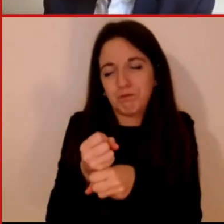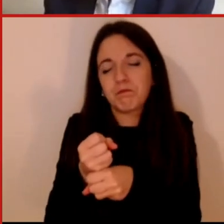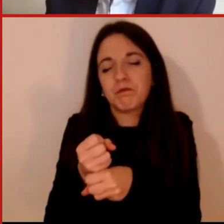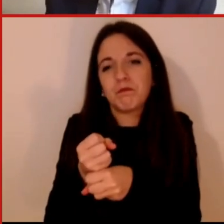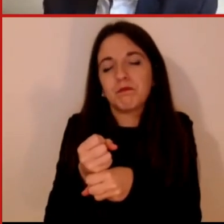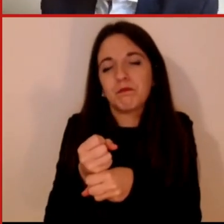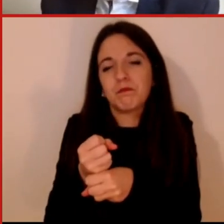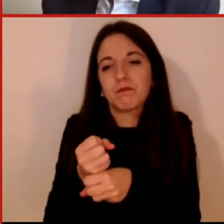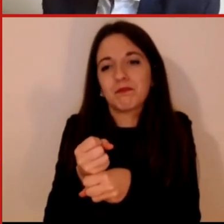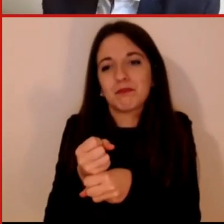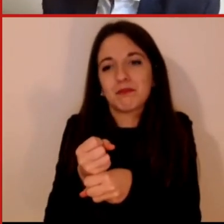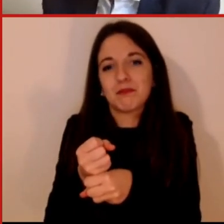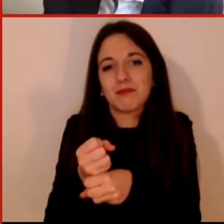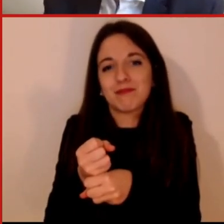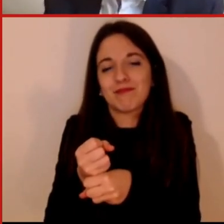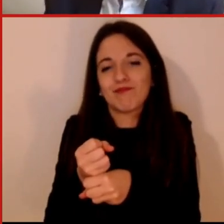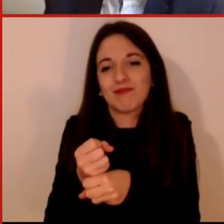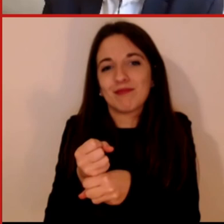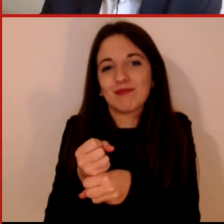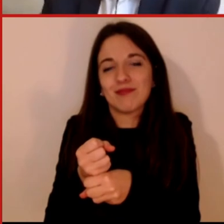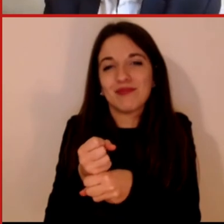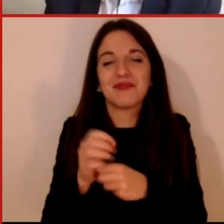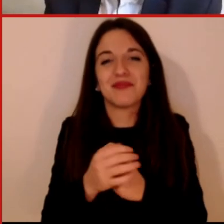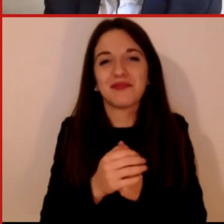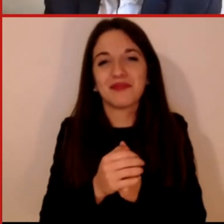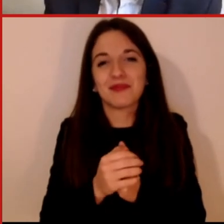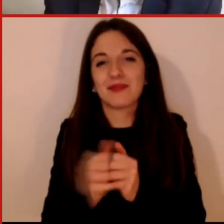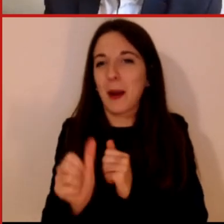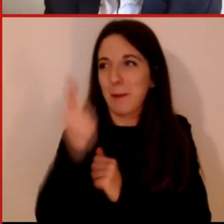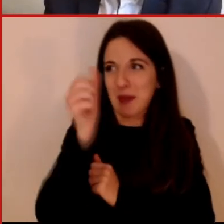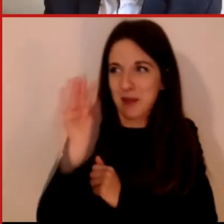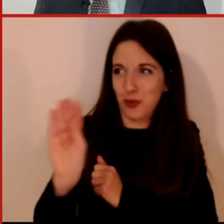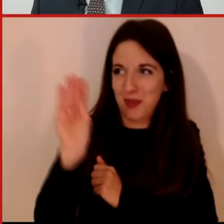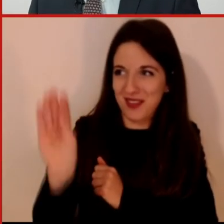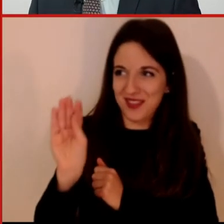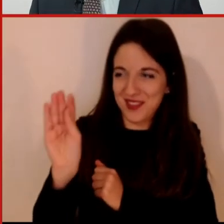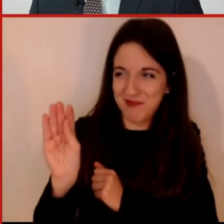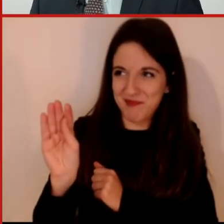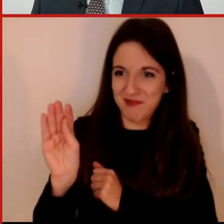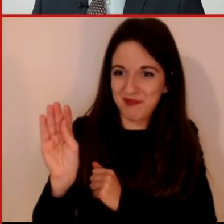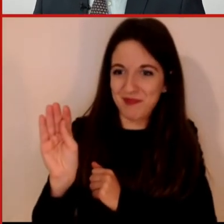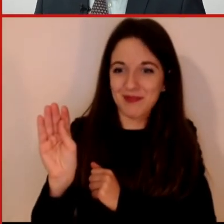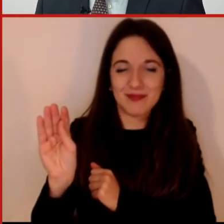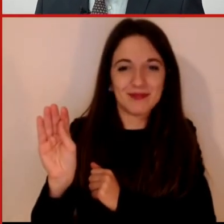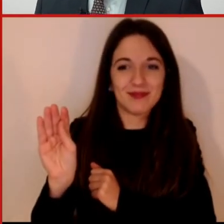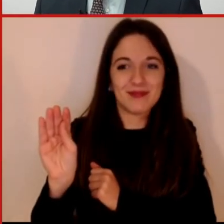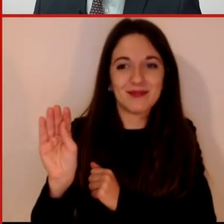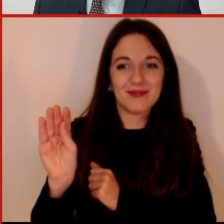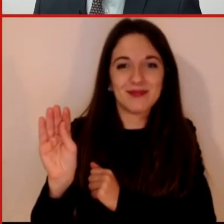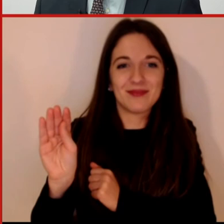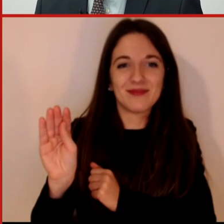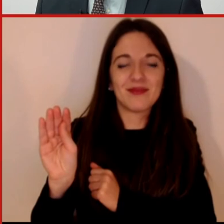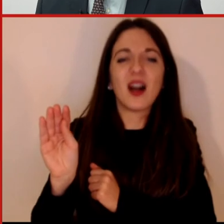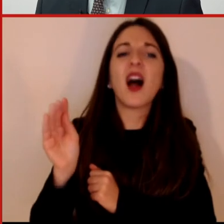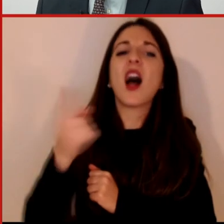tutte quelle ricevute. La prima domanda che le vorrei mostrare è la seguente cosa abbiamo imparato dalla